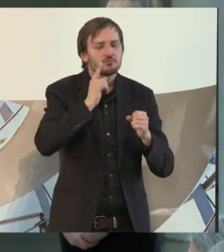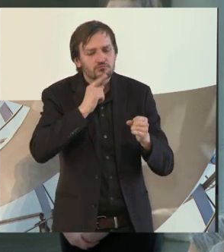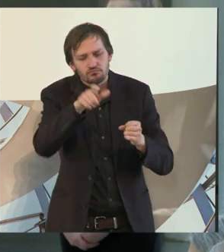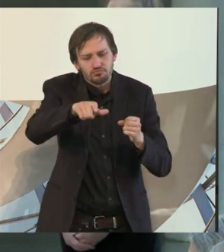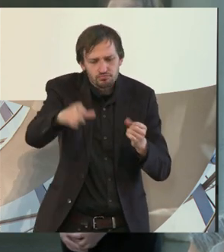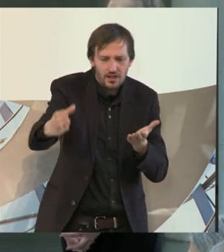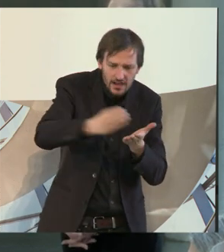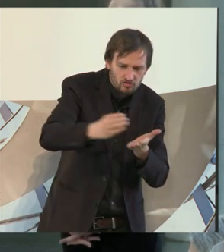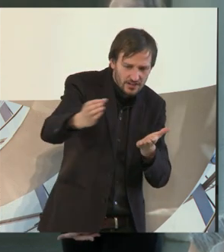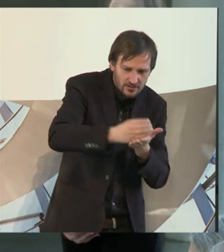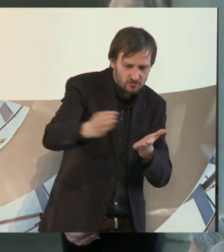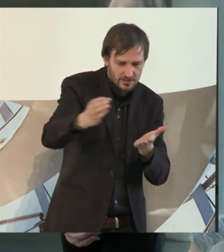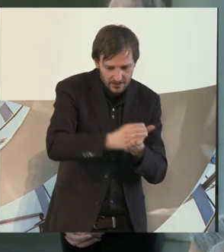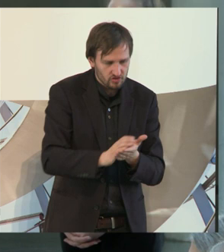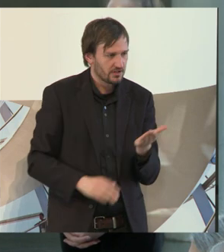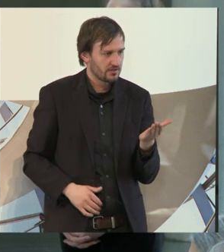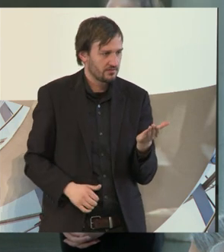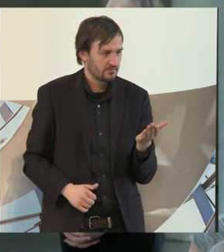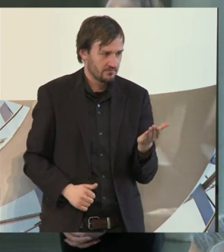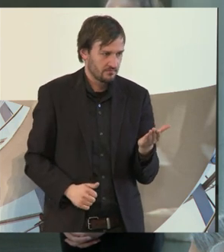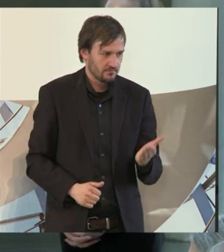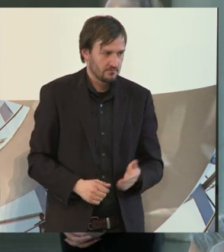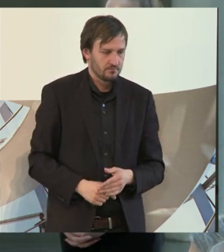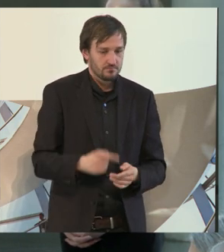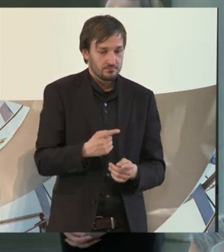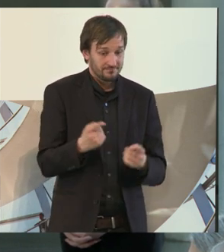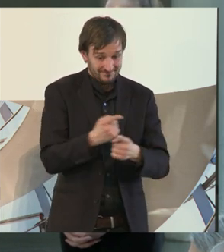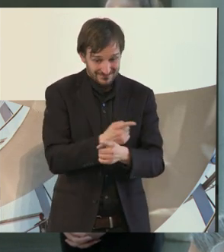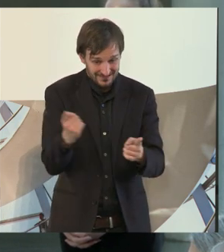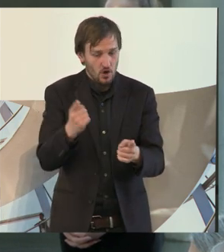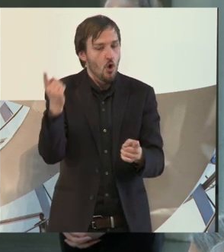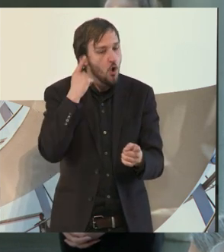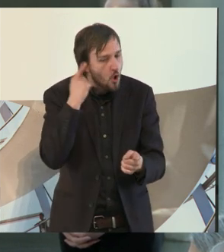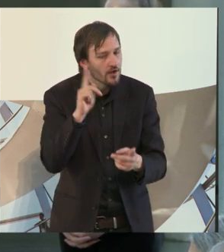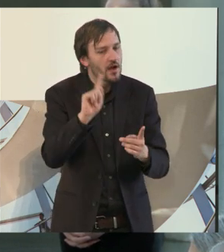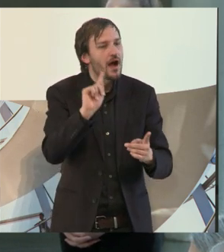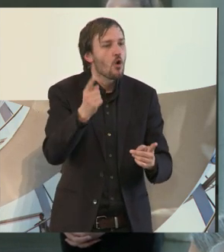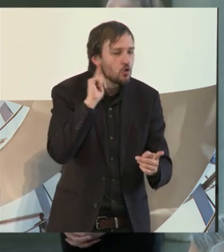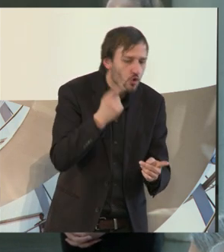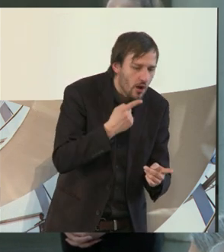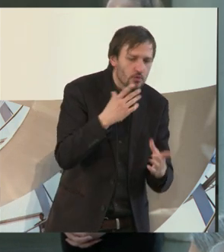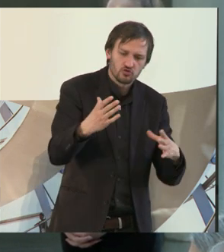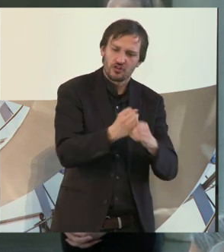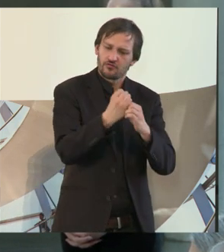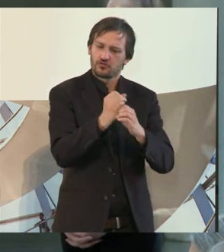die hören sind, aber eben auch gehörlos. Und